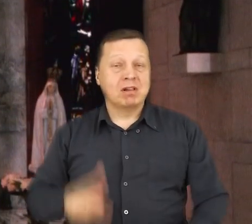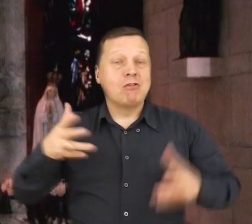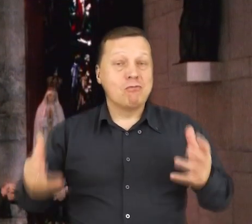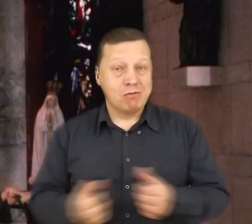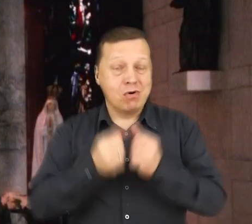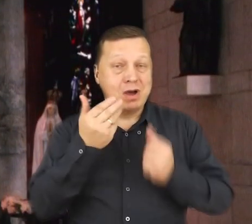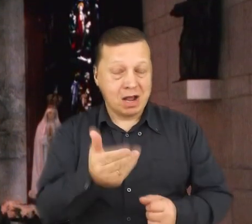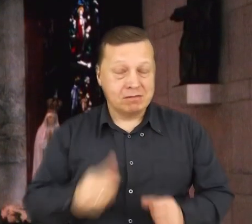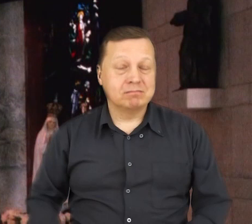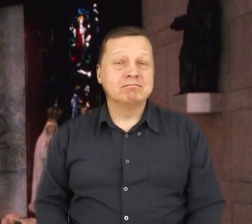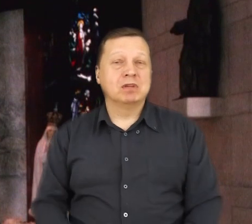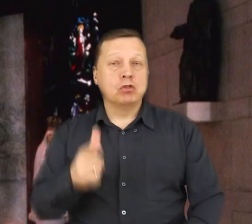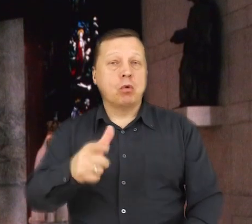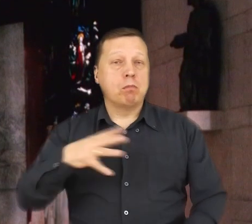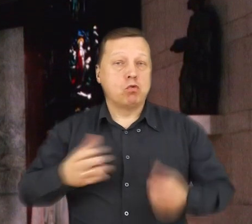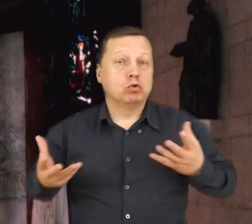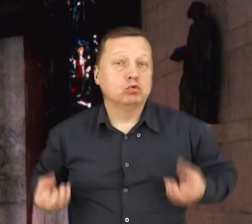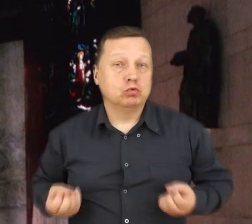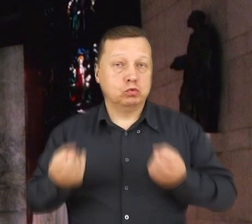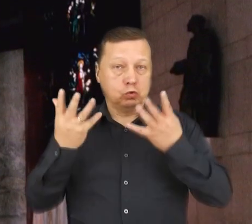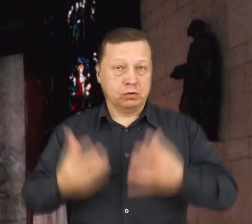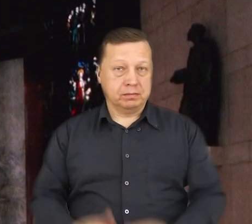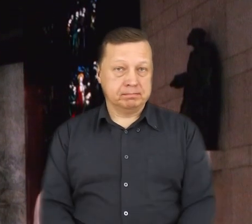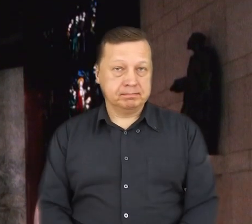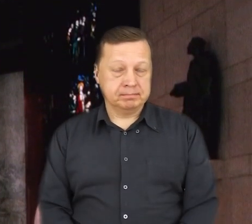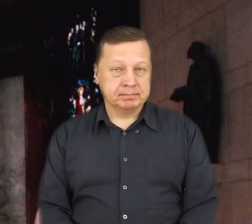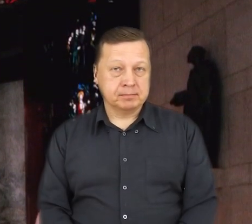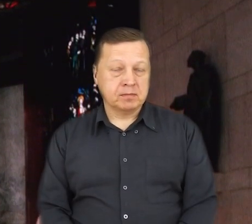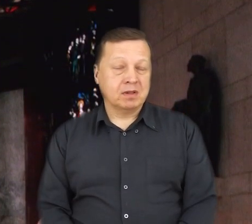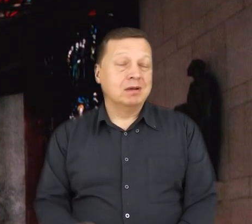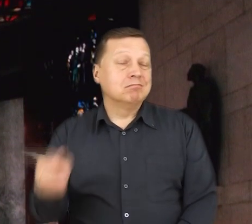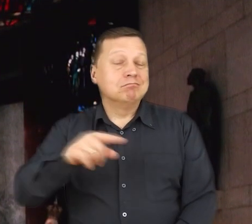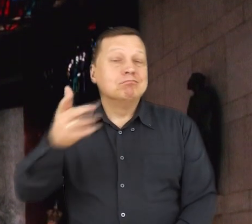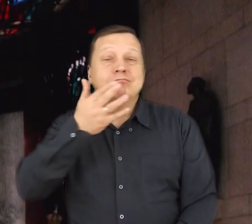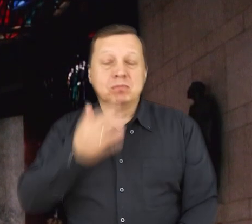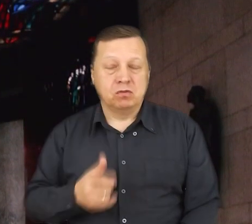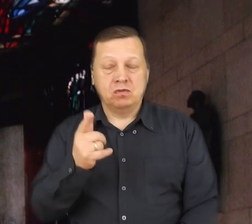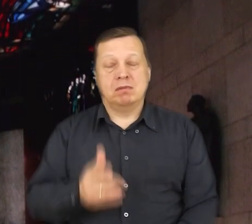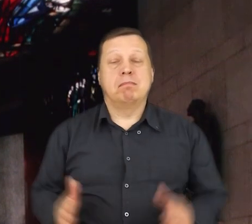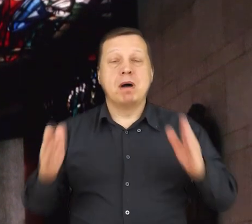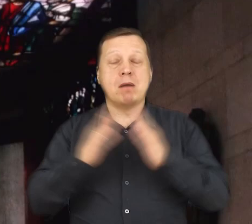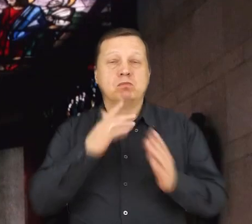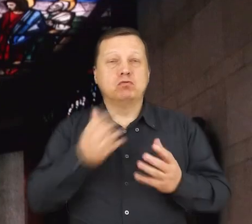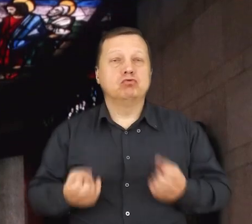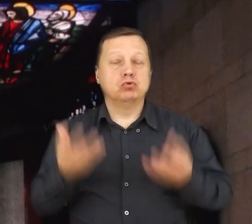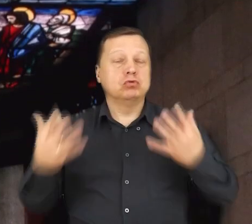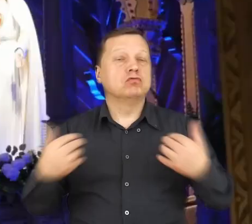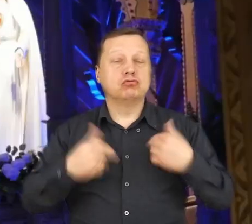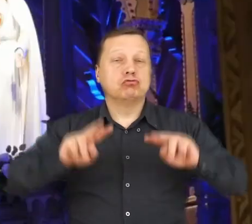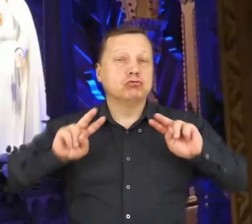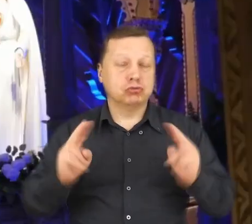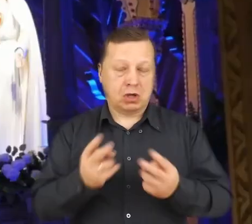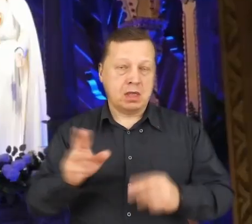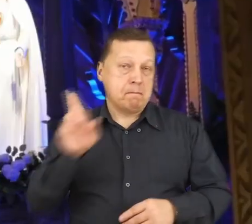Niewątpliwie uratowanie z zamachu było cudem. Niektórzy uważali, że papież swoje cudowne